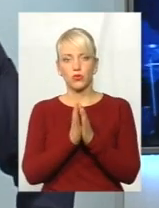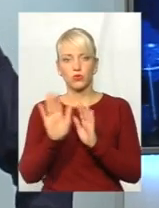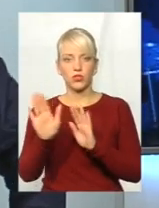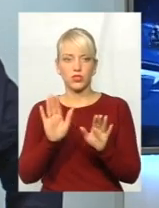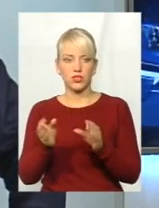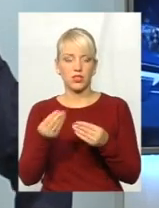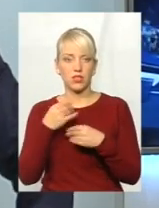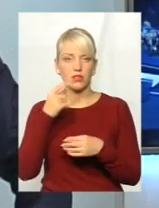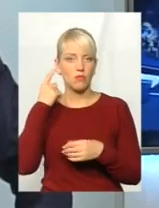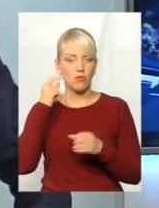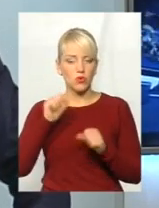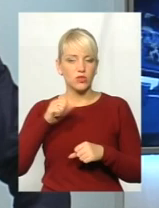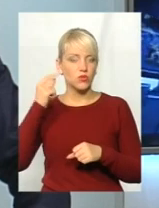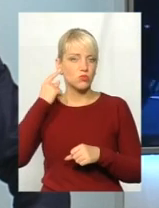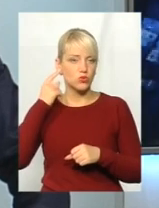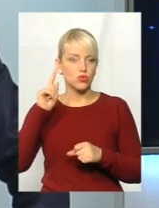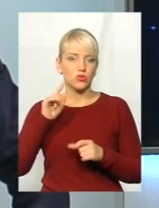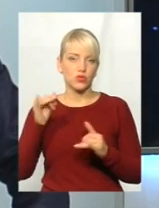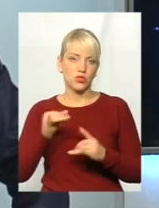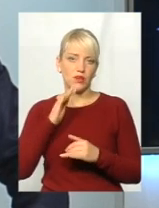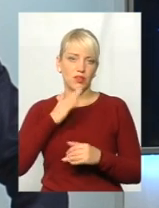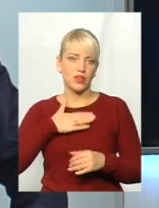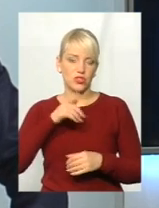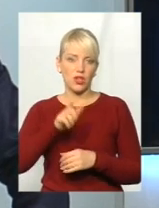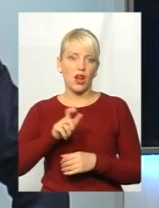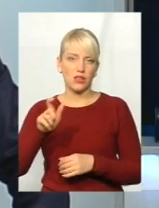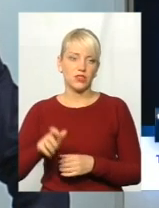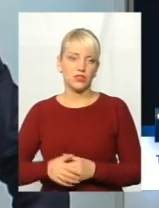дати нам можливість почути, що цікавить наших глядачів.